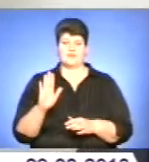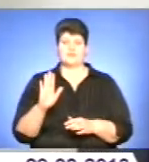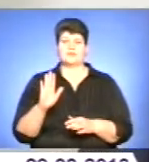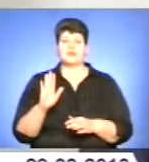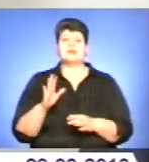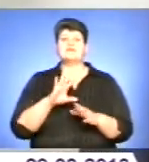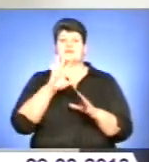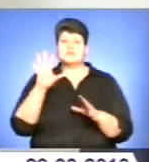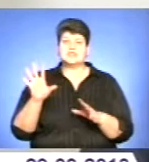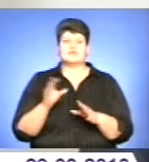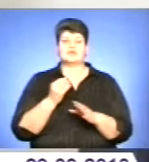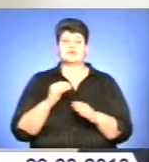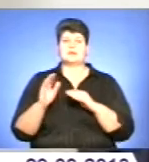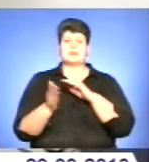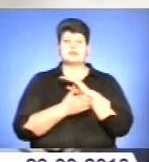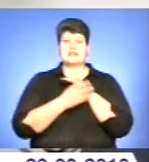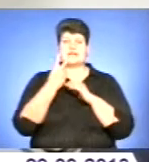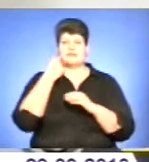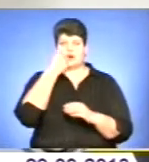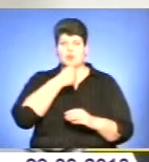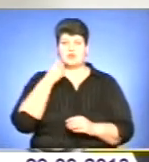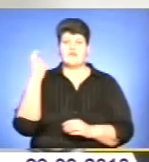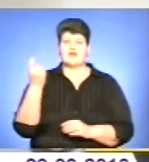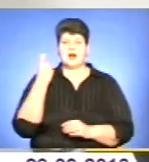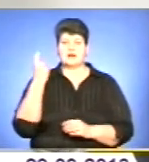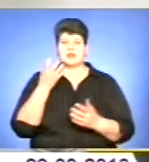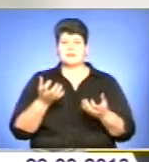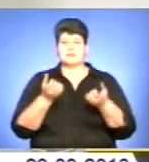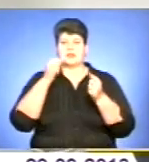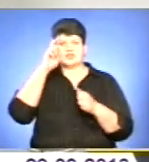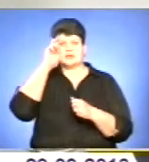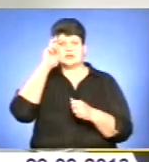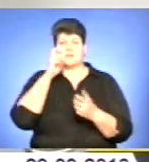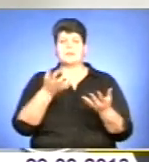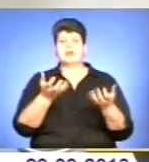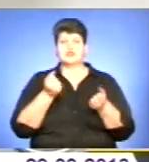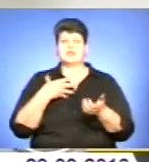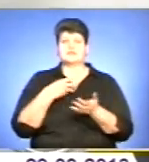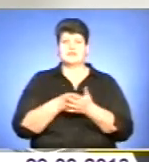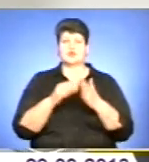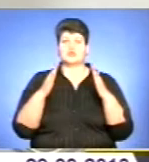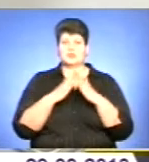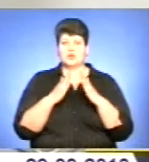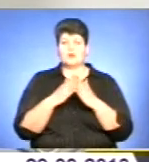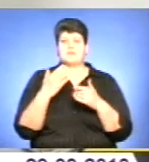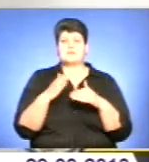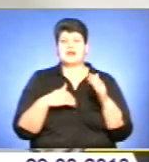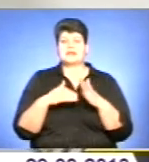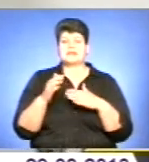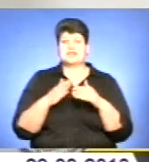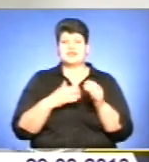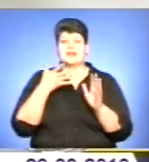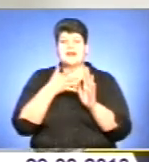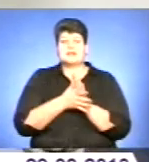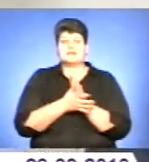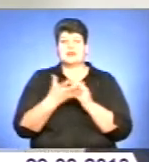останні два роки в Харкові при підтримці держави отримали своє житло, практично реалізували